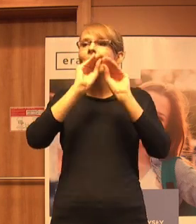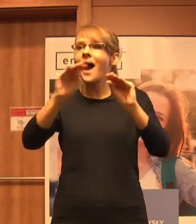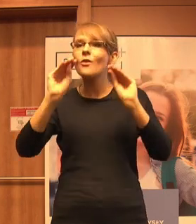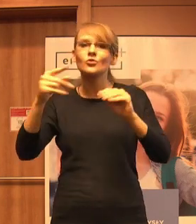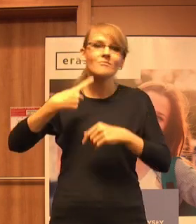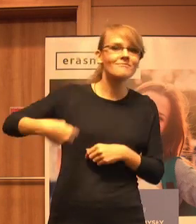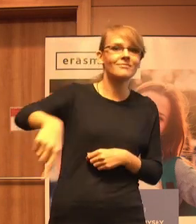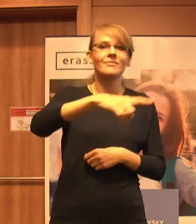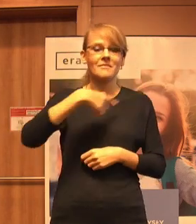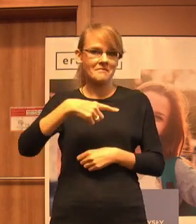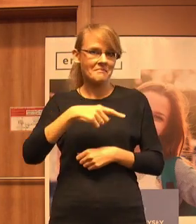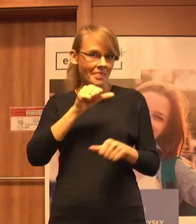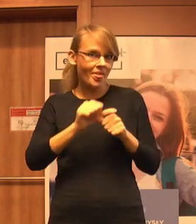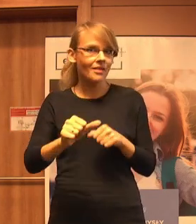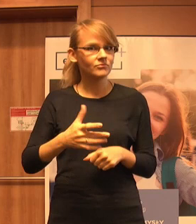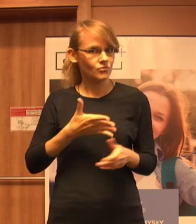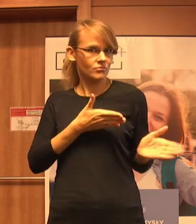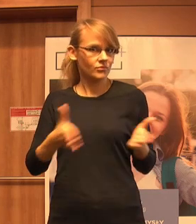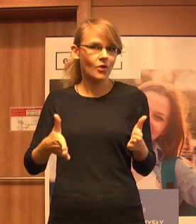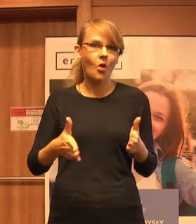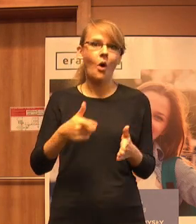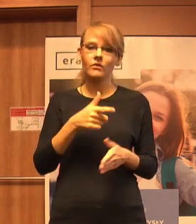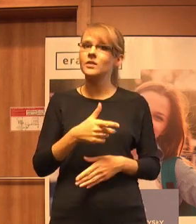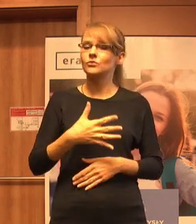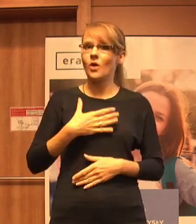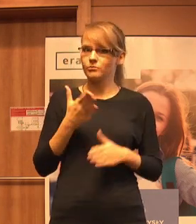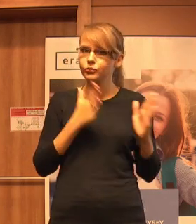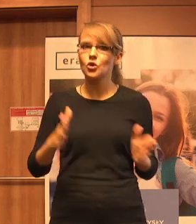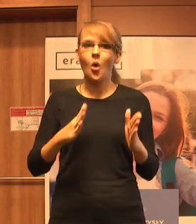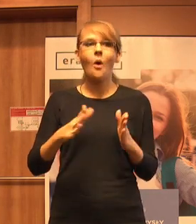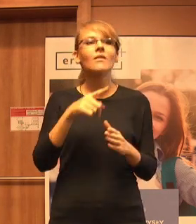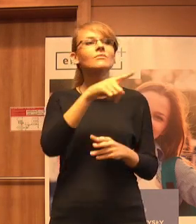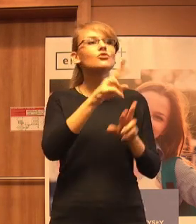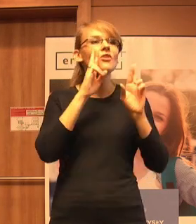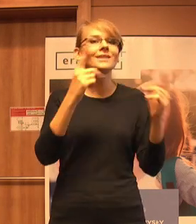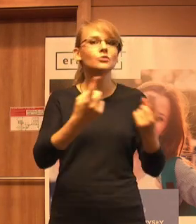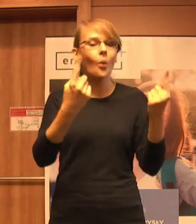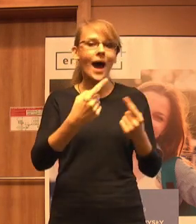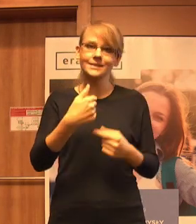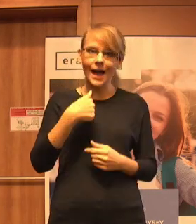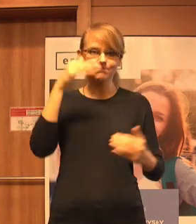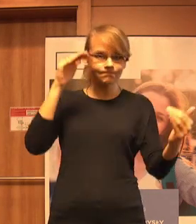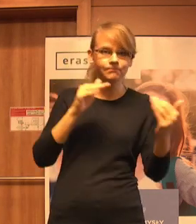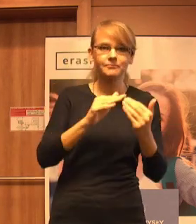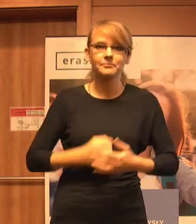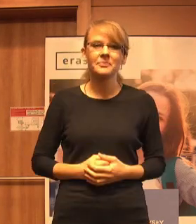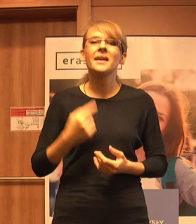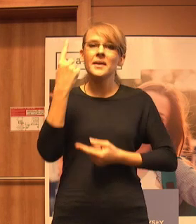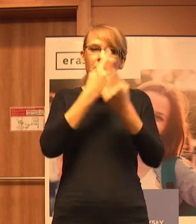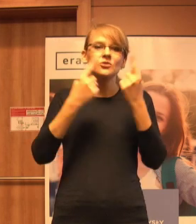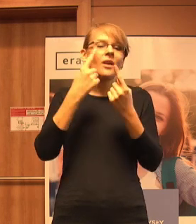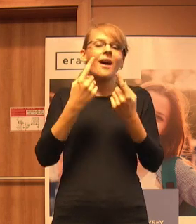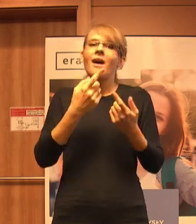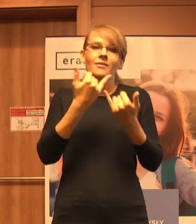jesteśmy przygotowani, żeby zmierzyć się z tą rzeczywistością. I wydaje mi się, że jest różnie.